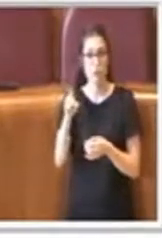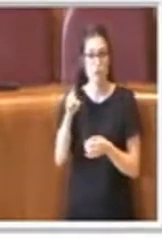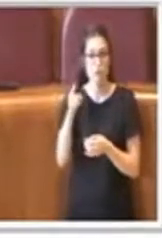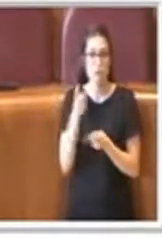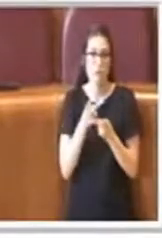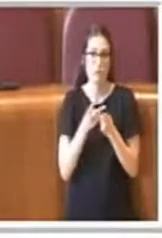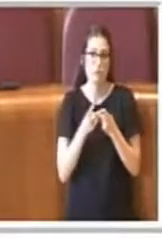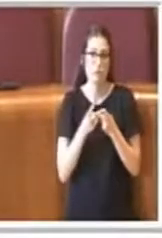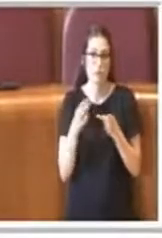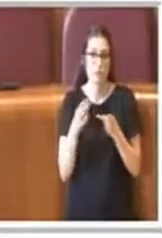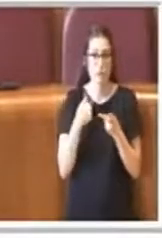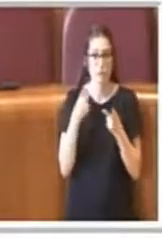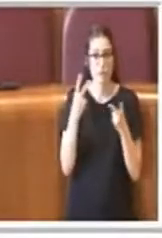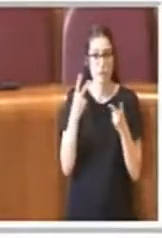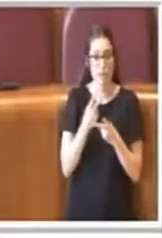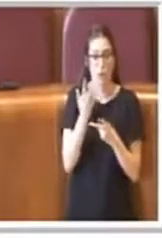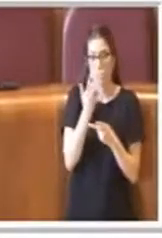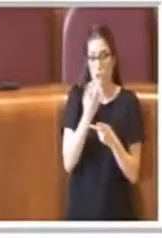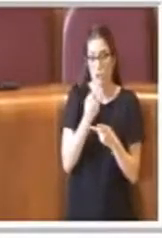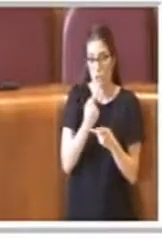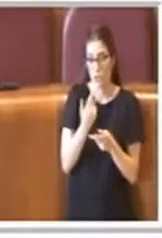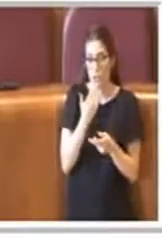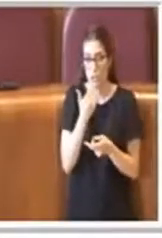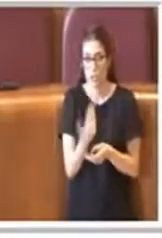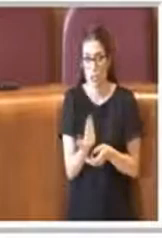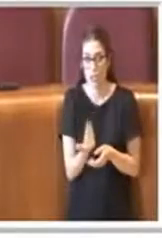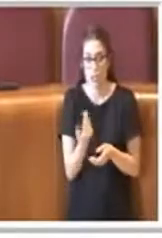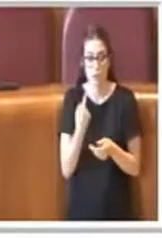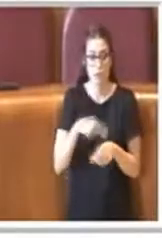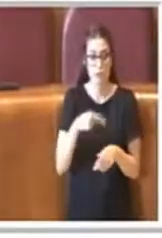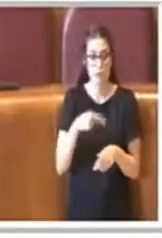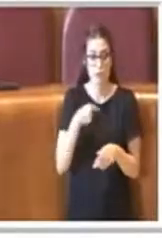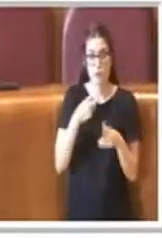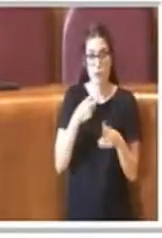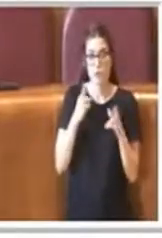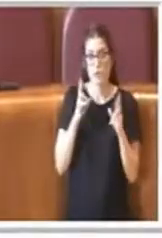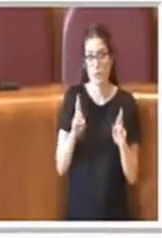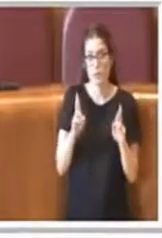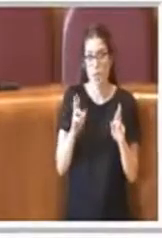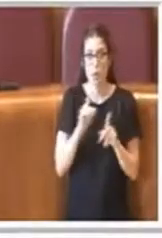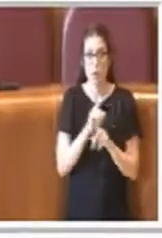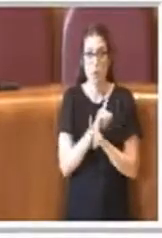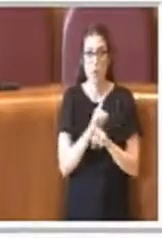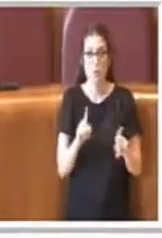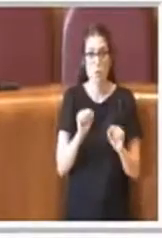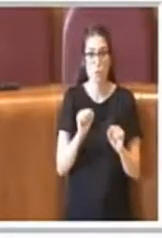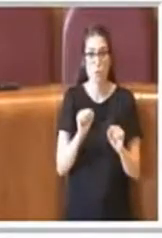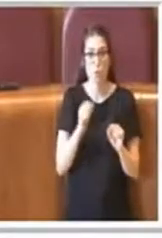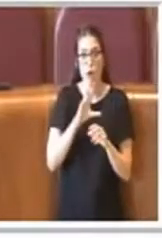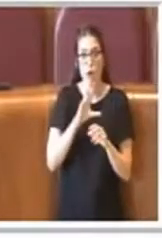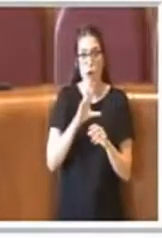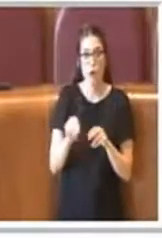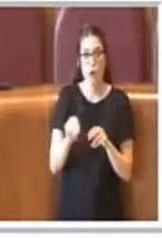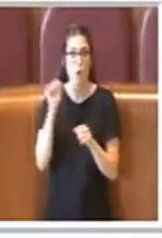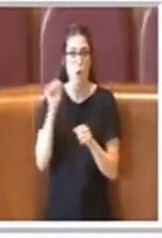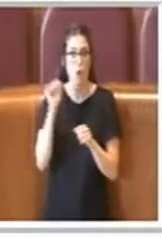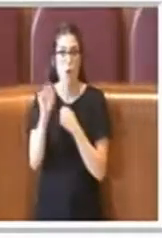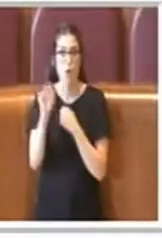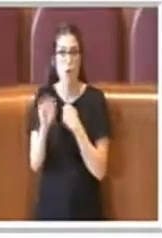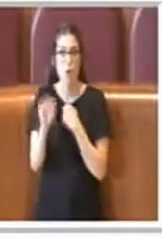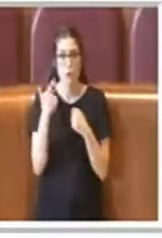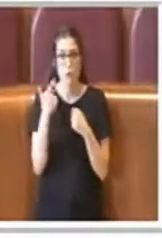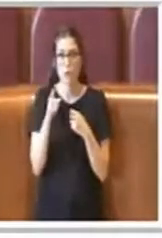bisogna dargliene atto, spero che nessuno possa contestarla questa cosa, deve aver fatto veramente